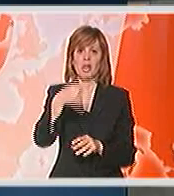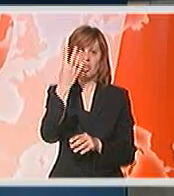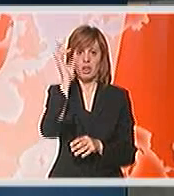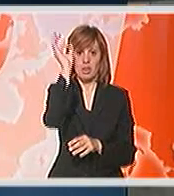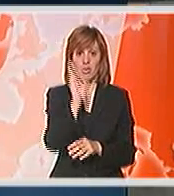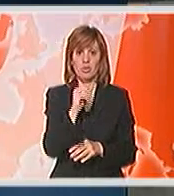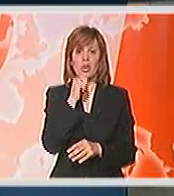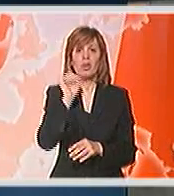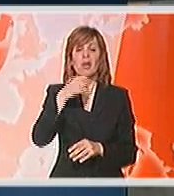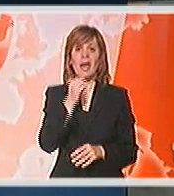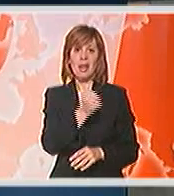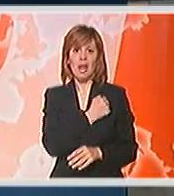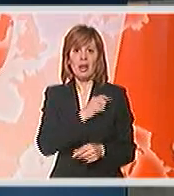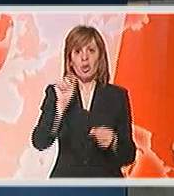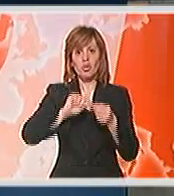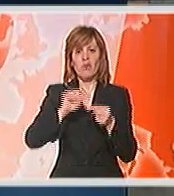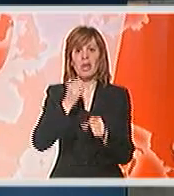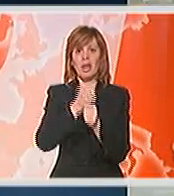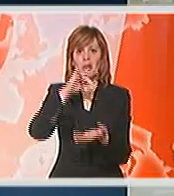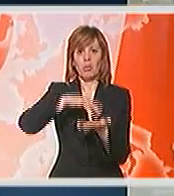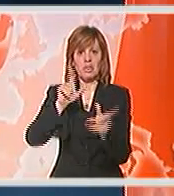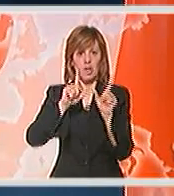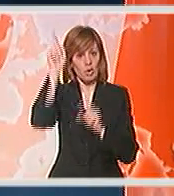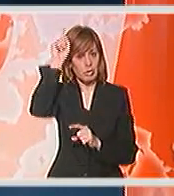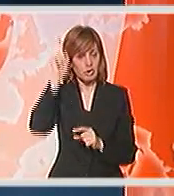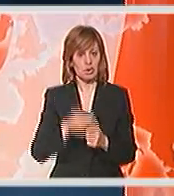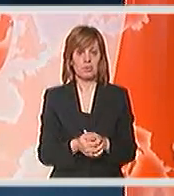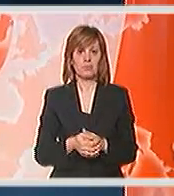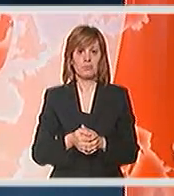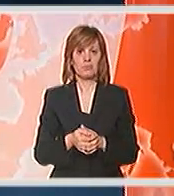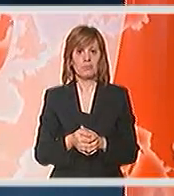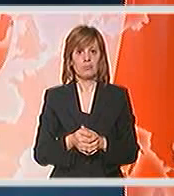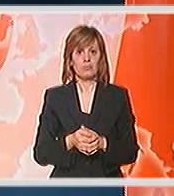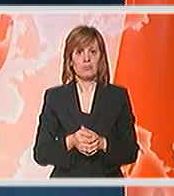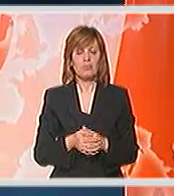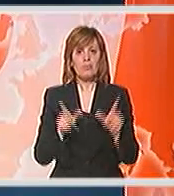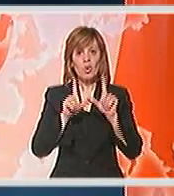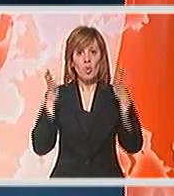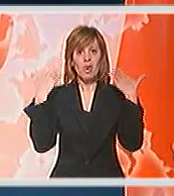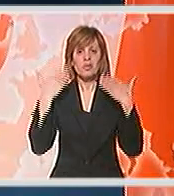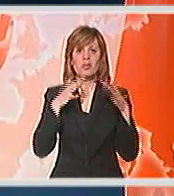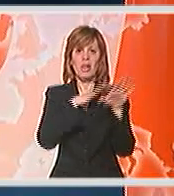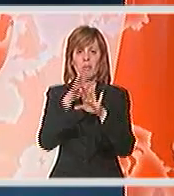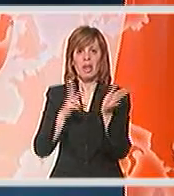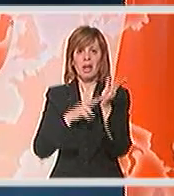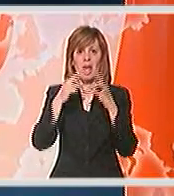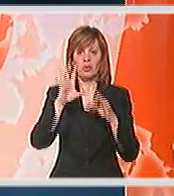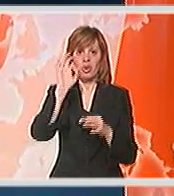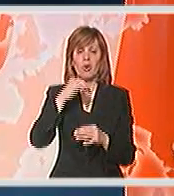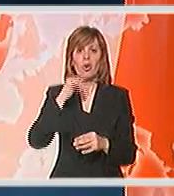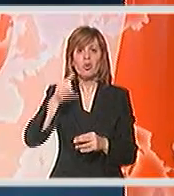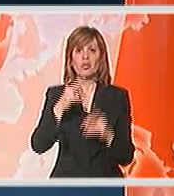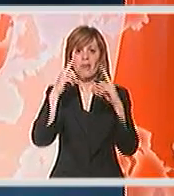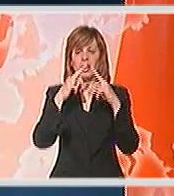% i da se garantuje očuvanje radnih mesta u Nemačkoj. U vazošnom napadu NATO snaga u Južem